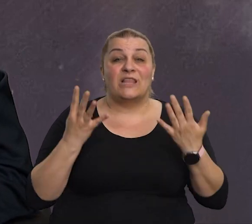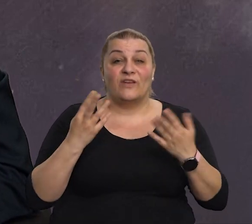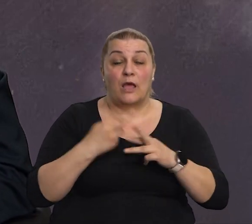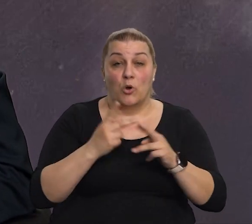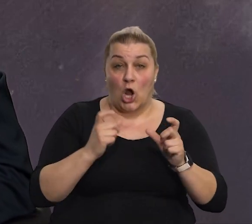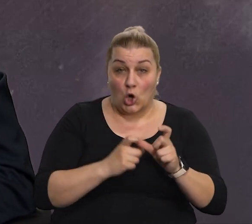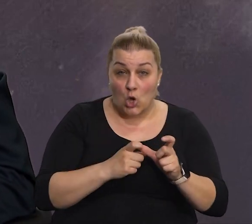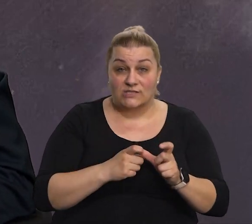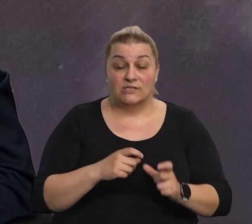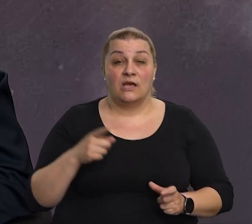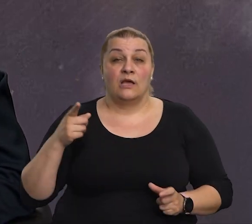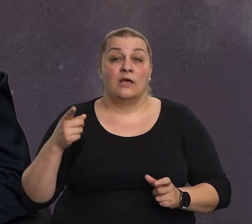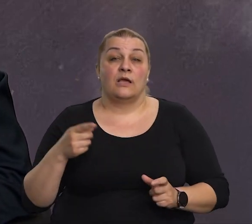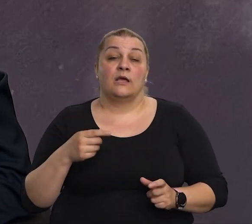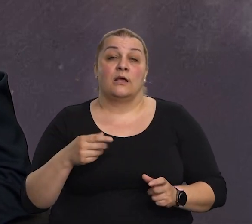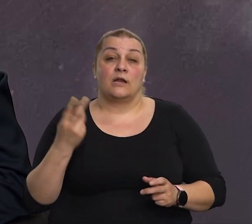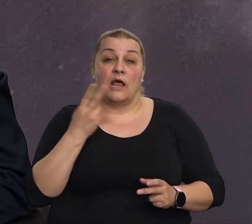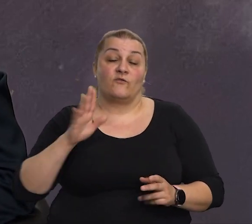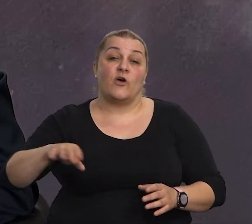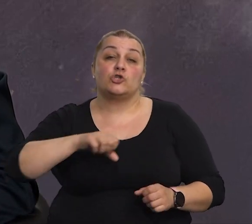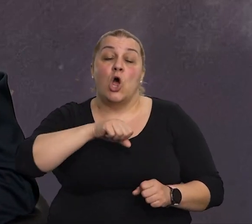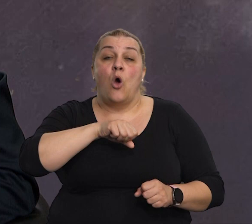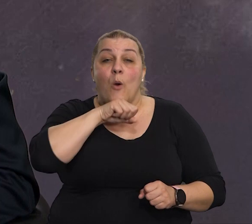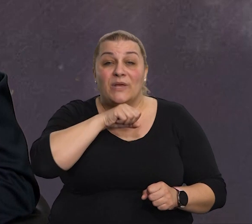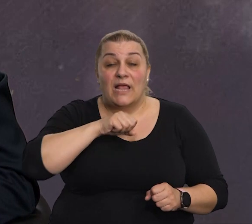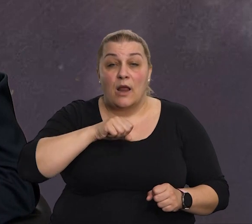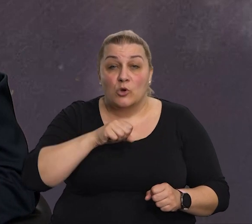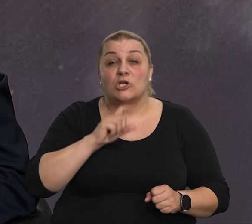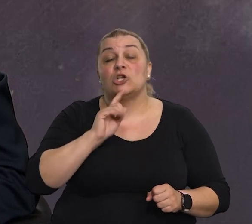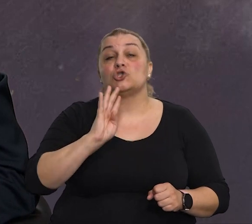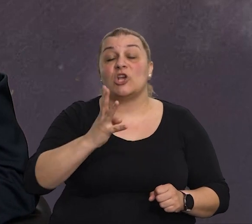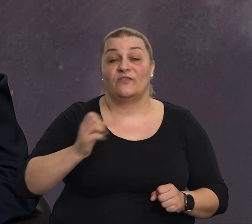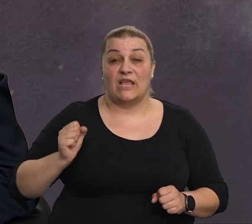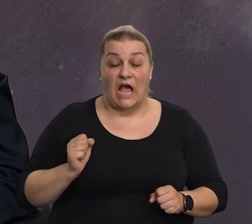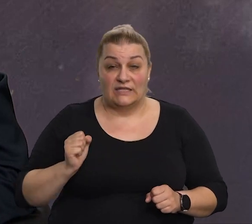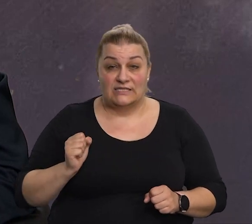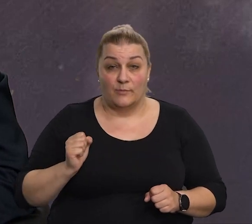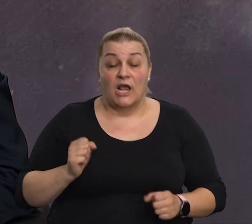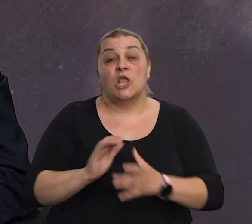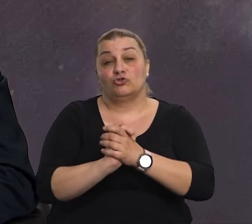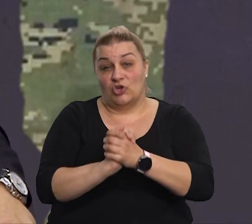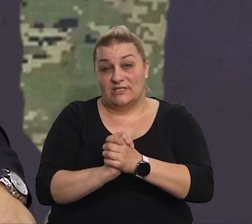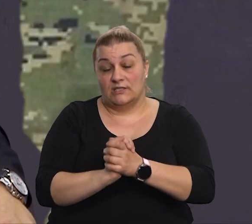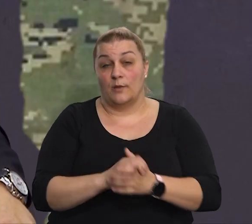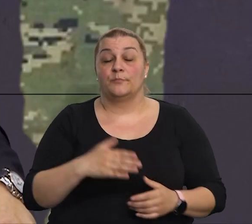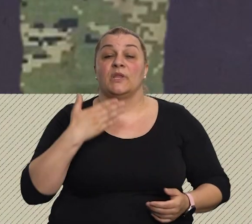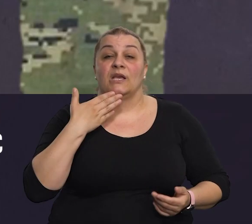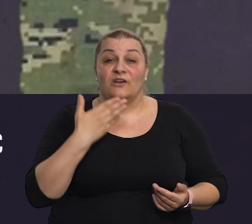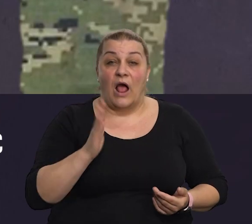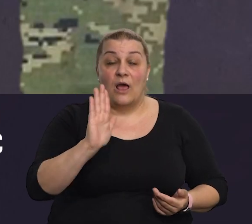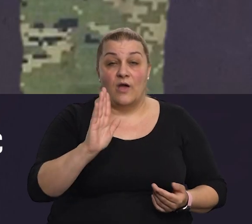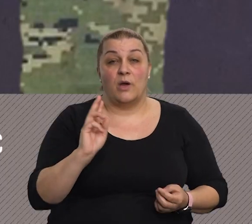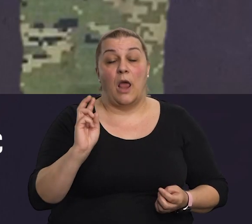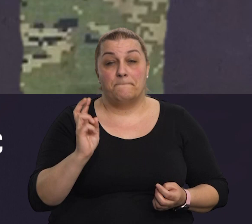hosa vaše omljene posebe jasno i kao slavne udane legendane četvrte gardinske brigade čestitamo. Hvala vama na